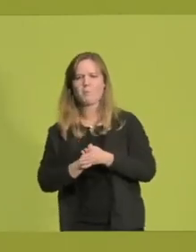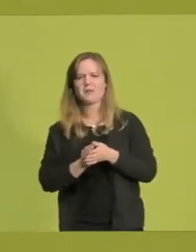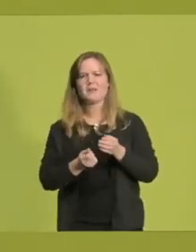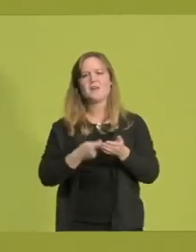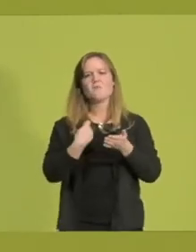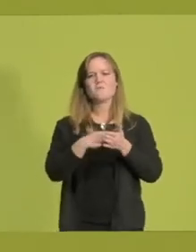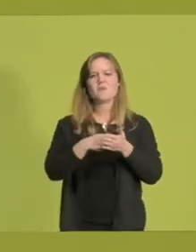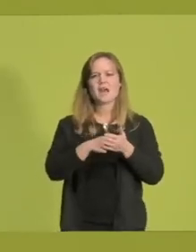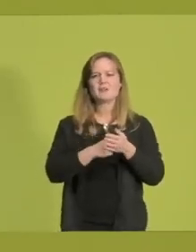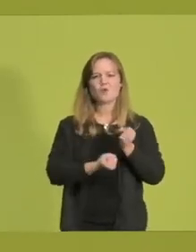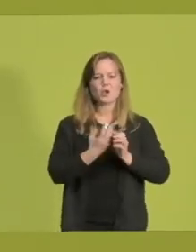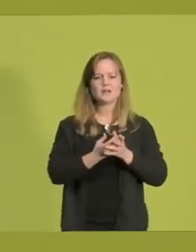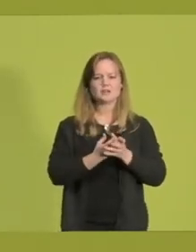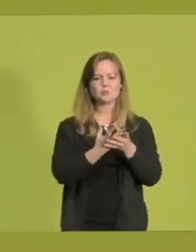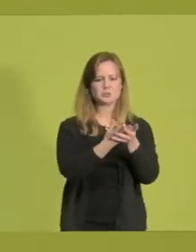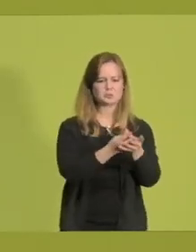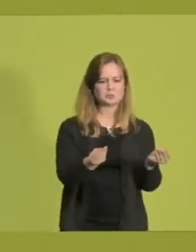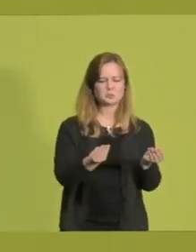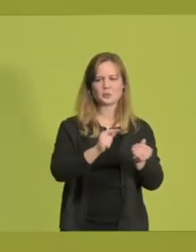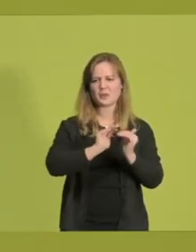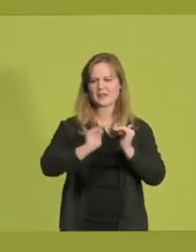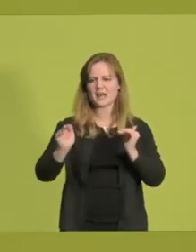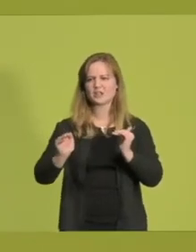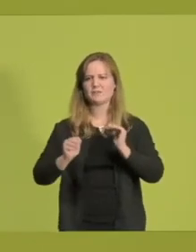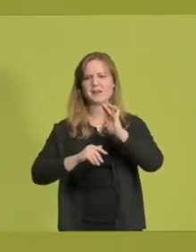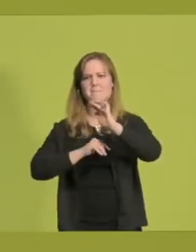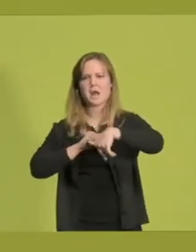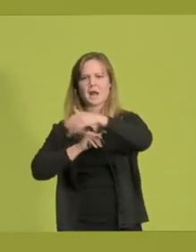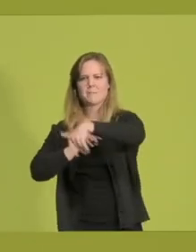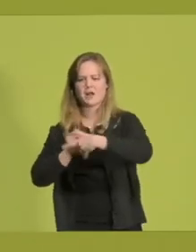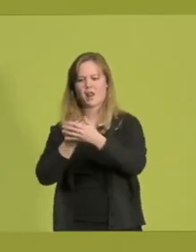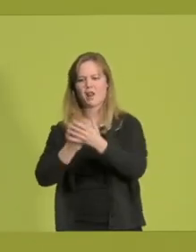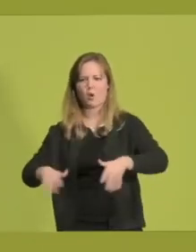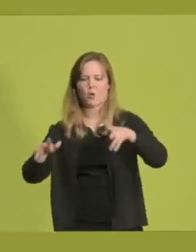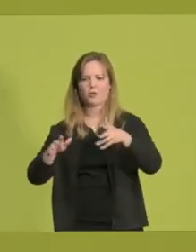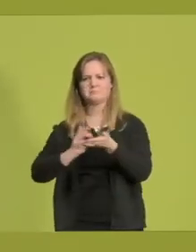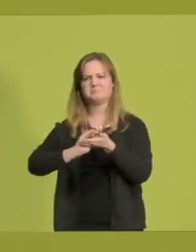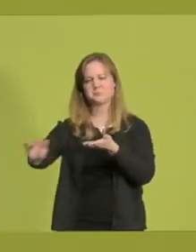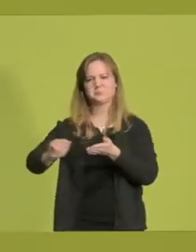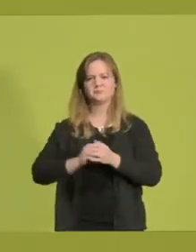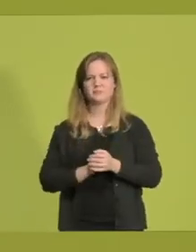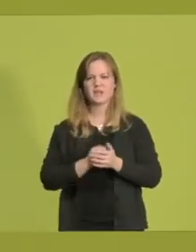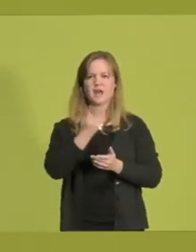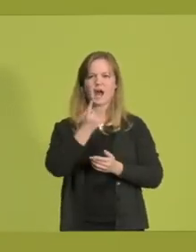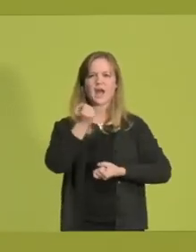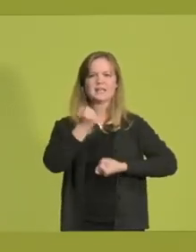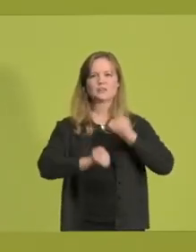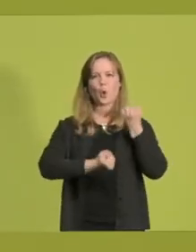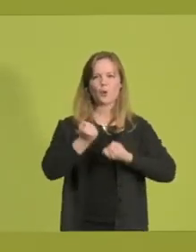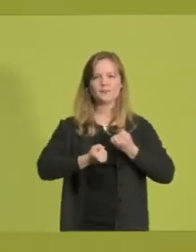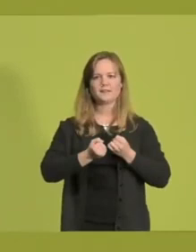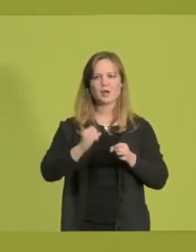verschwunden und ganze Landschaften einfach weggebaggert. Für eine Tonne Kohle aus dem